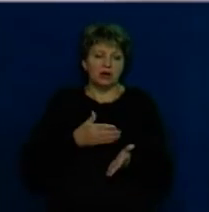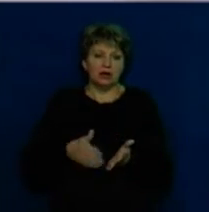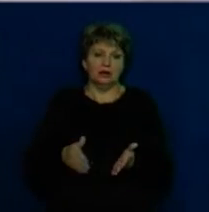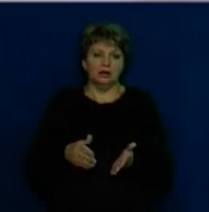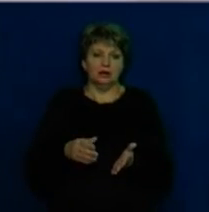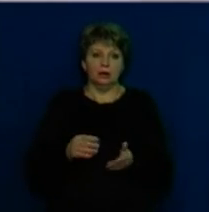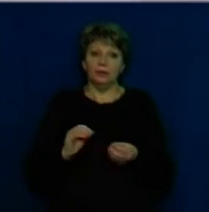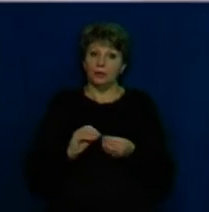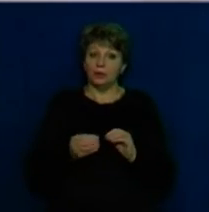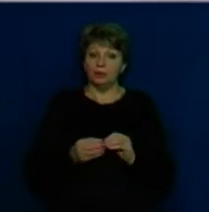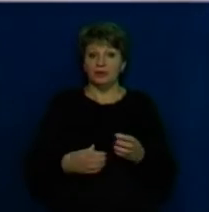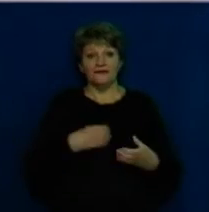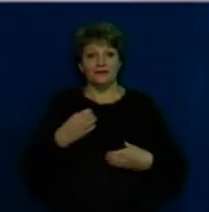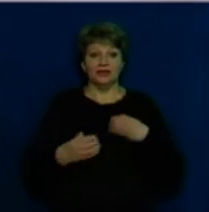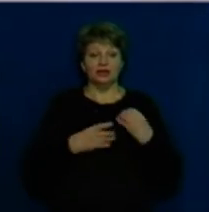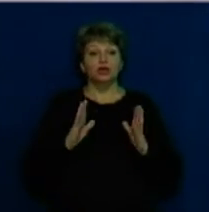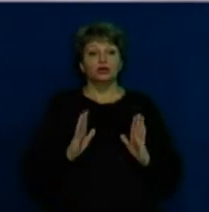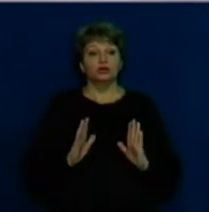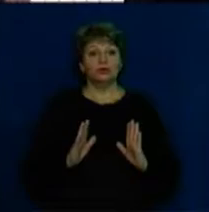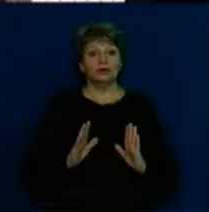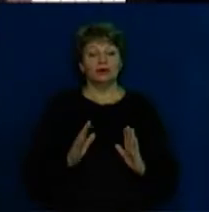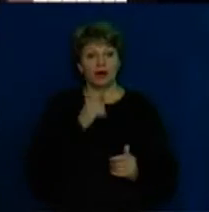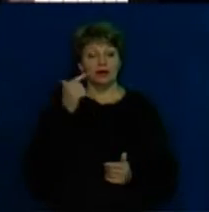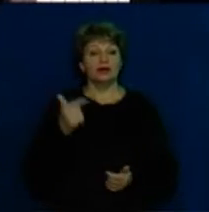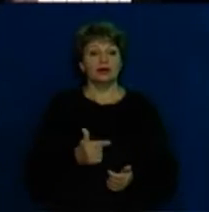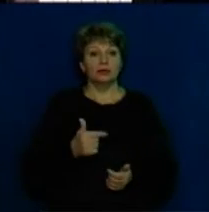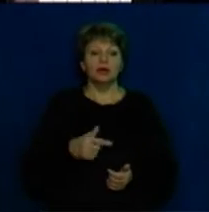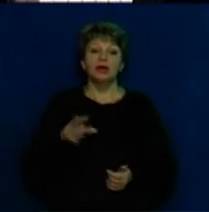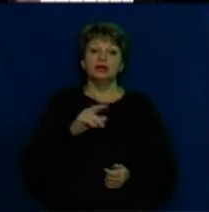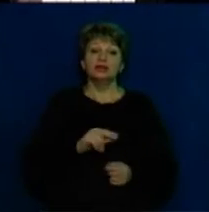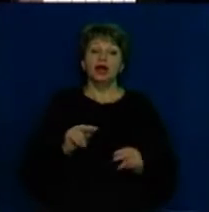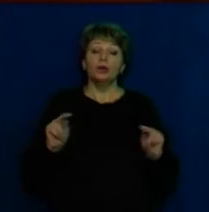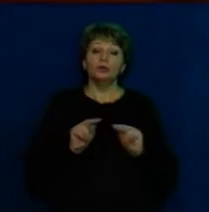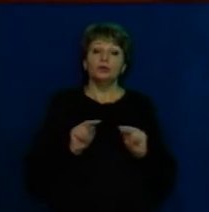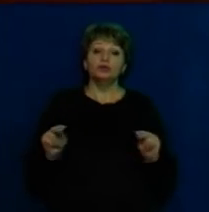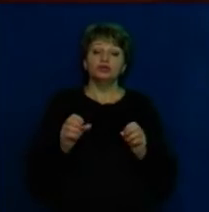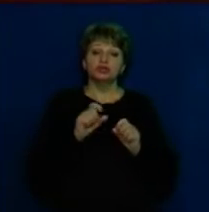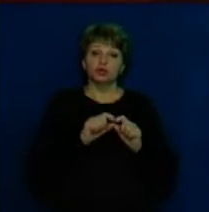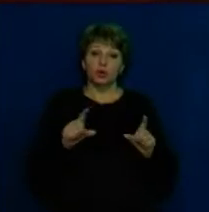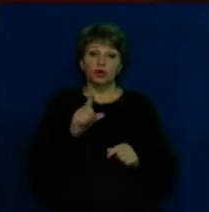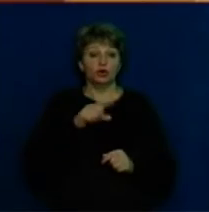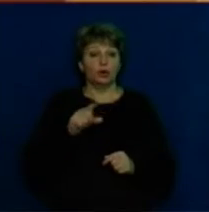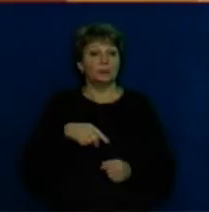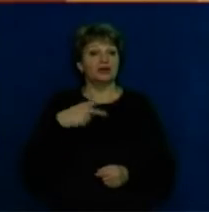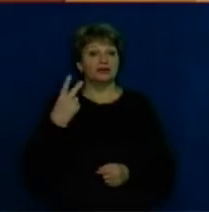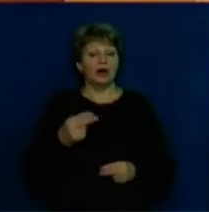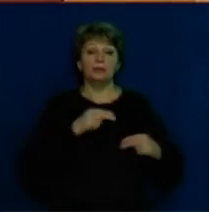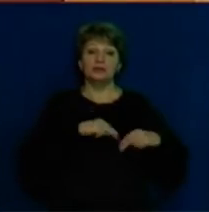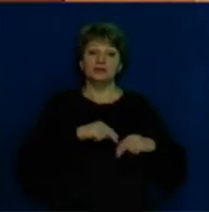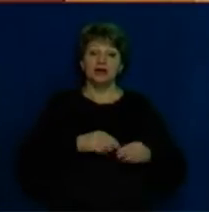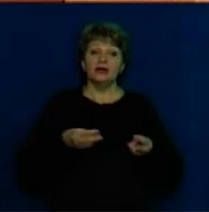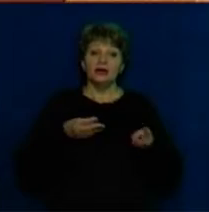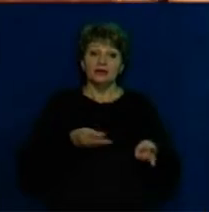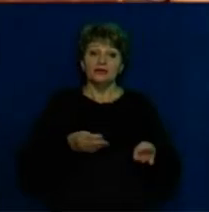хвилювала тільки компетентність моя і все. Для учнів Кам'янської загальноосвітньої школи номер два працівники мініпекарні випикають